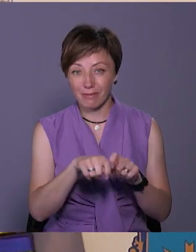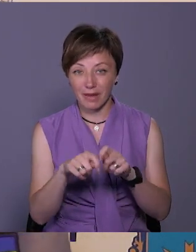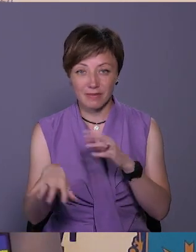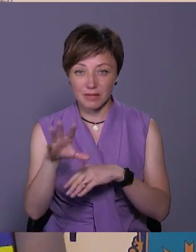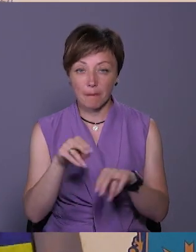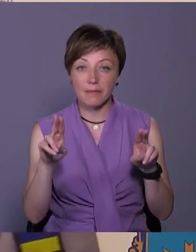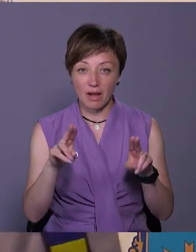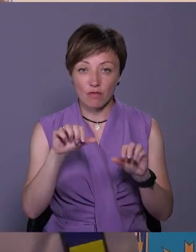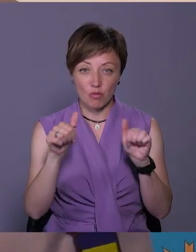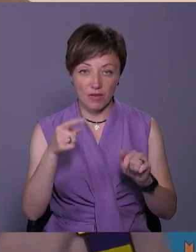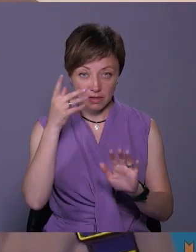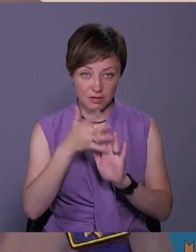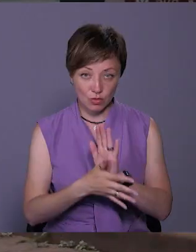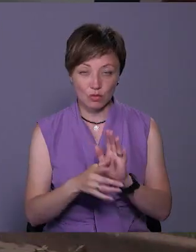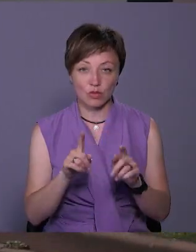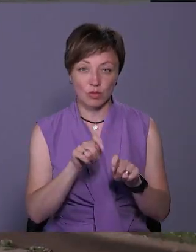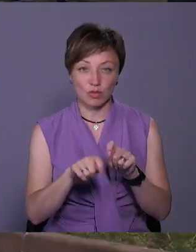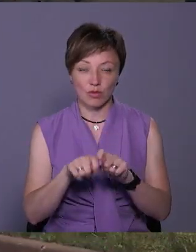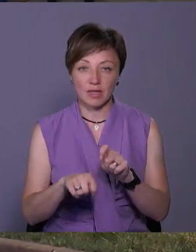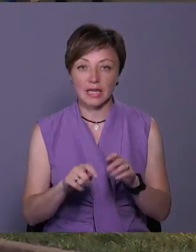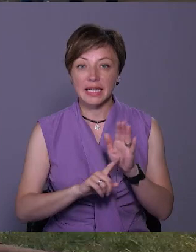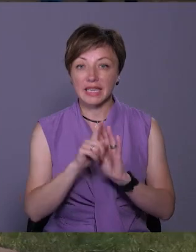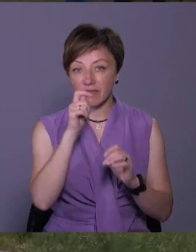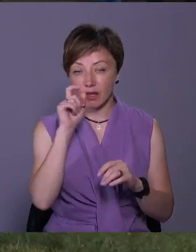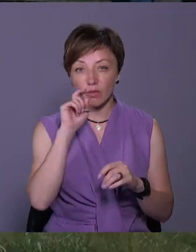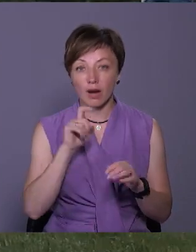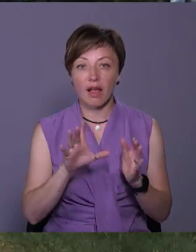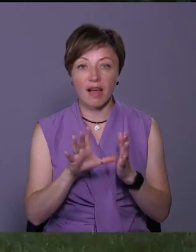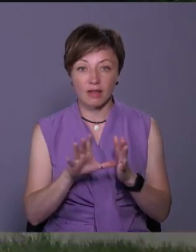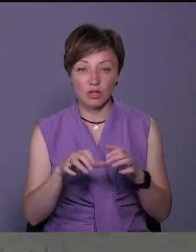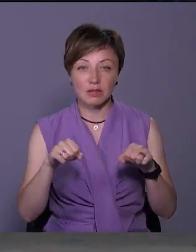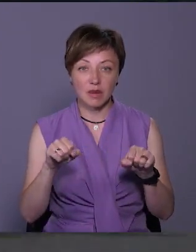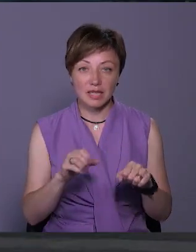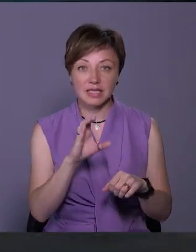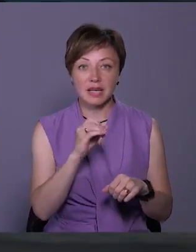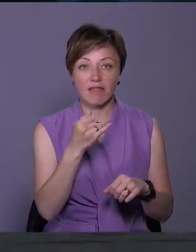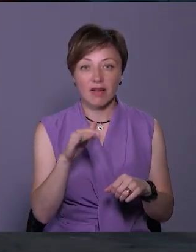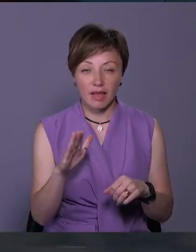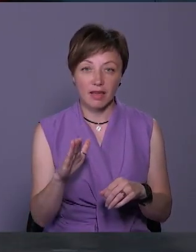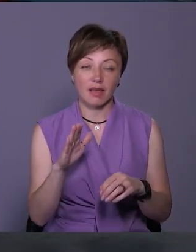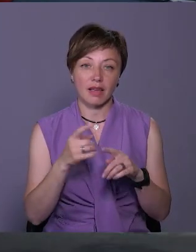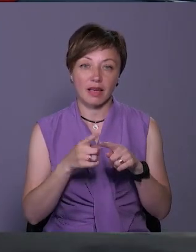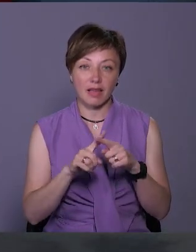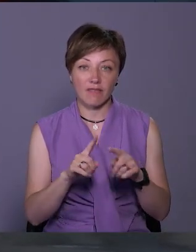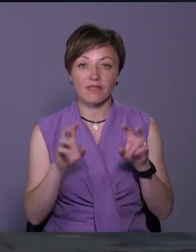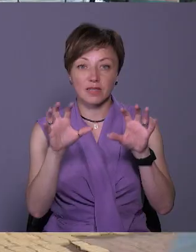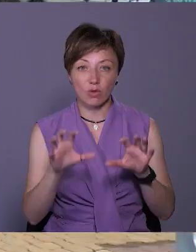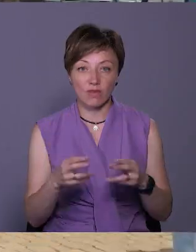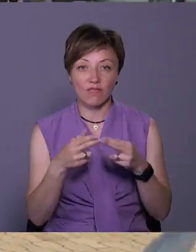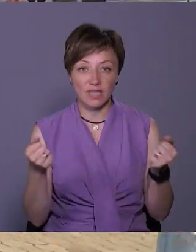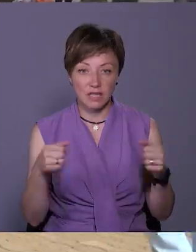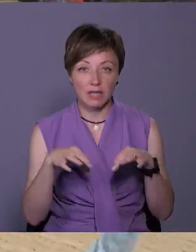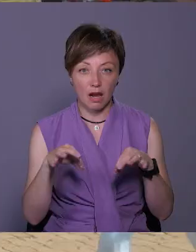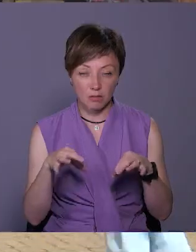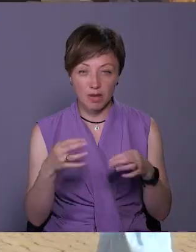щоб формувати свідомість, звичайно, щоб для того їх контролювати. З квітня в Україні електросамокати, сегвеї та гіроскутери законодавчо визнали транспортом.